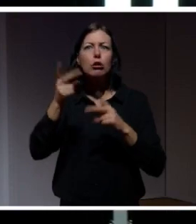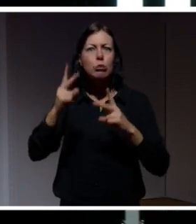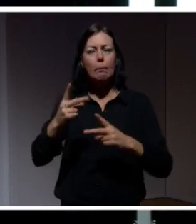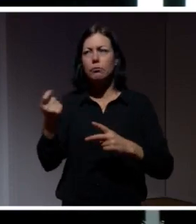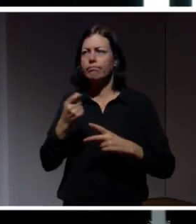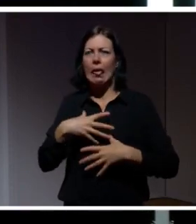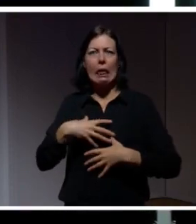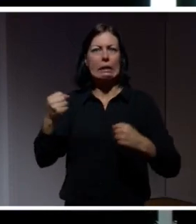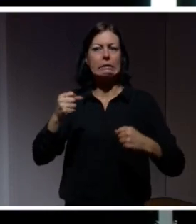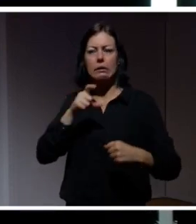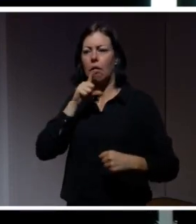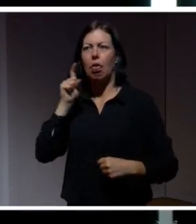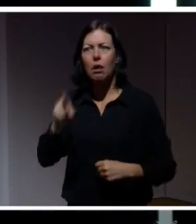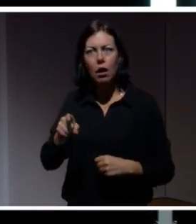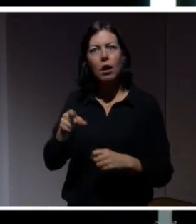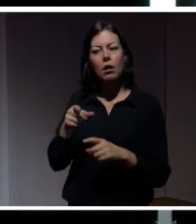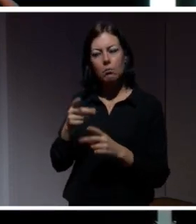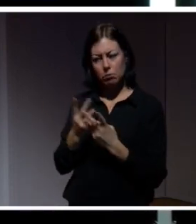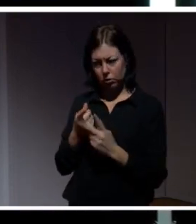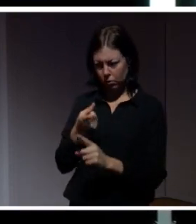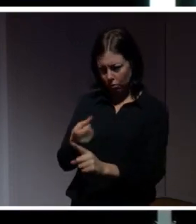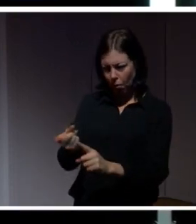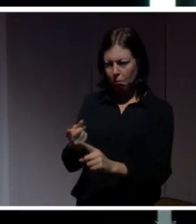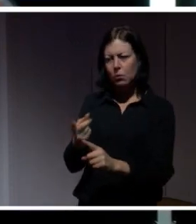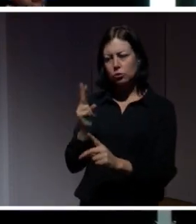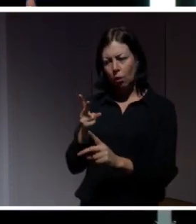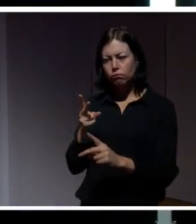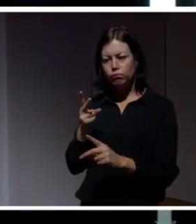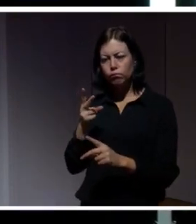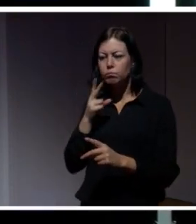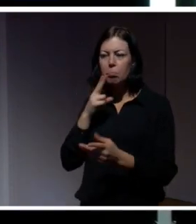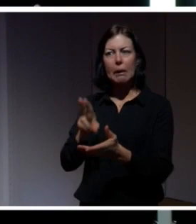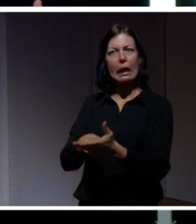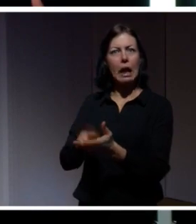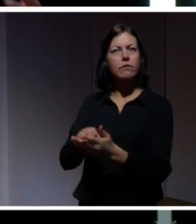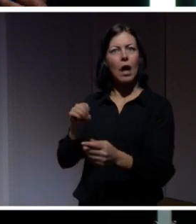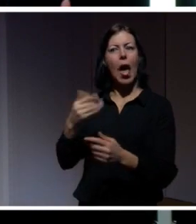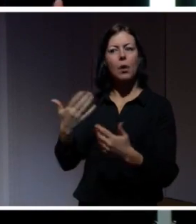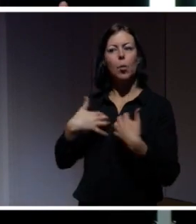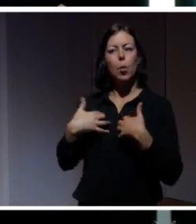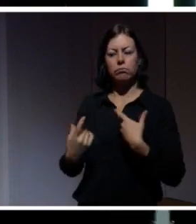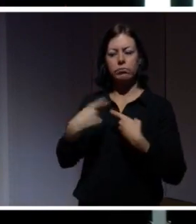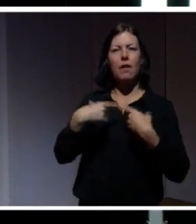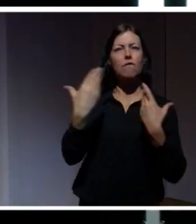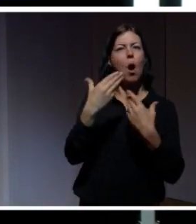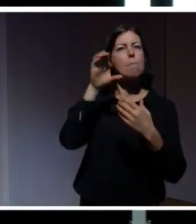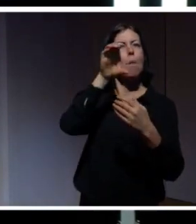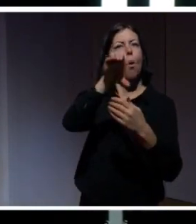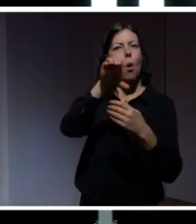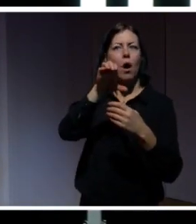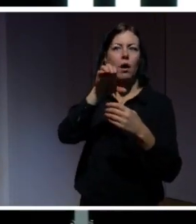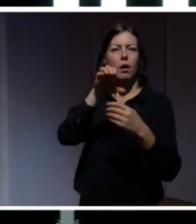Och åtminstone jag tolkar det som att de skriver under på någon sorts oro över det som står i inlägget. Men det var nästan lika många som